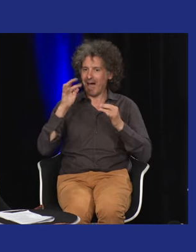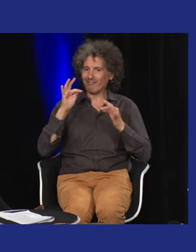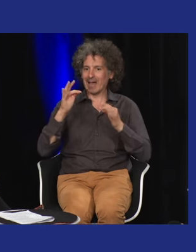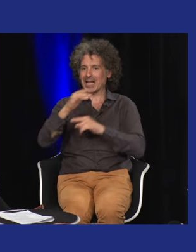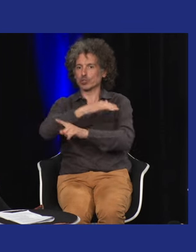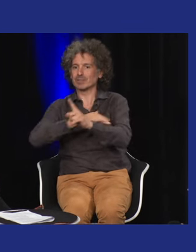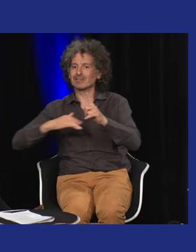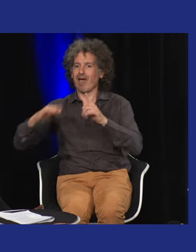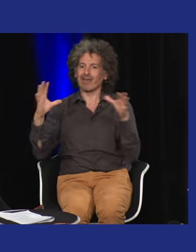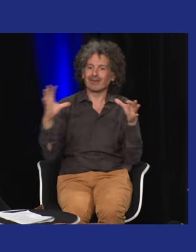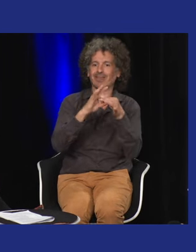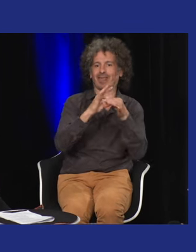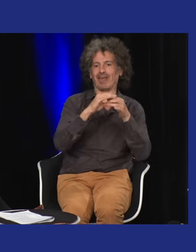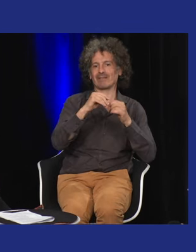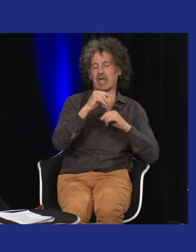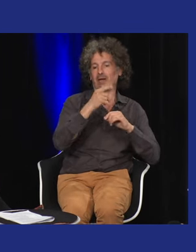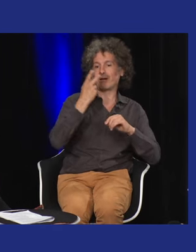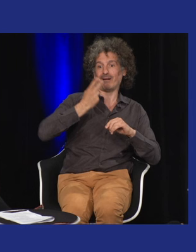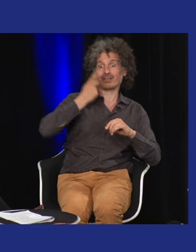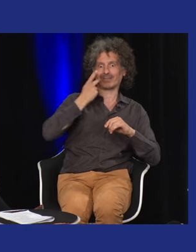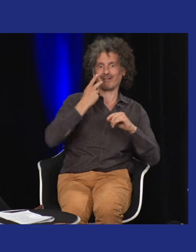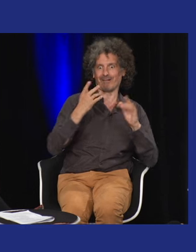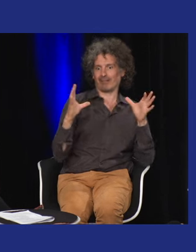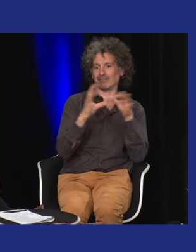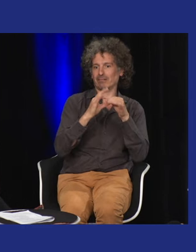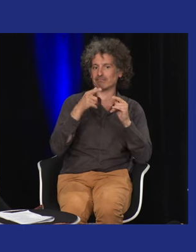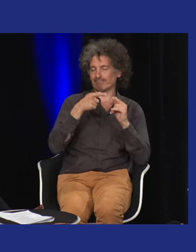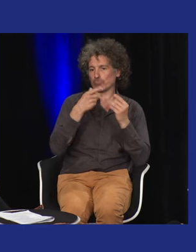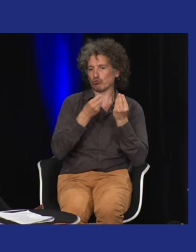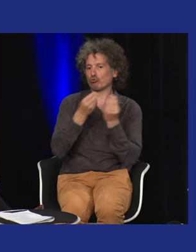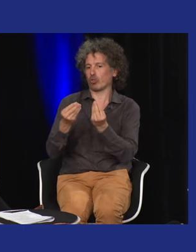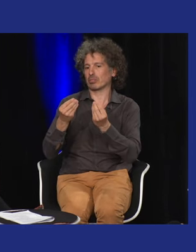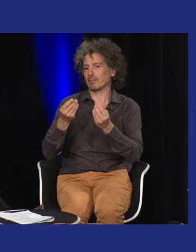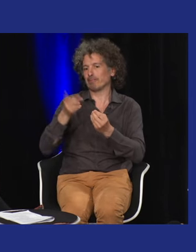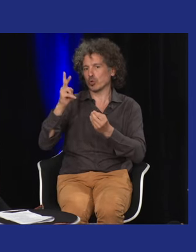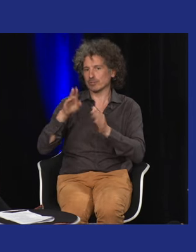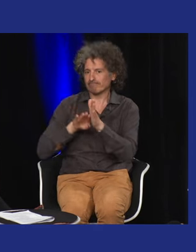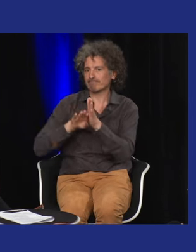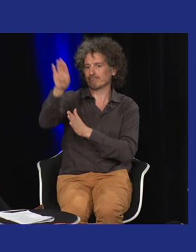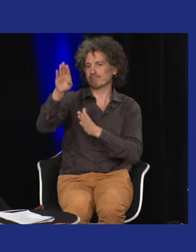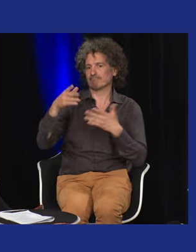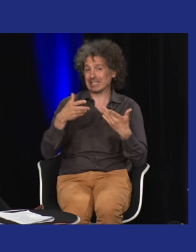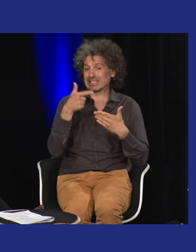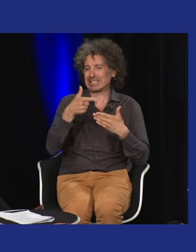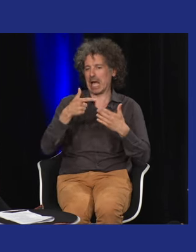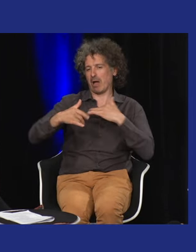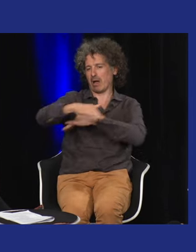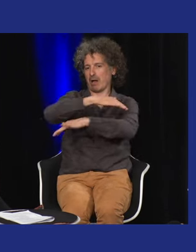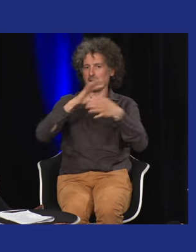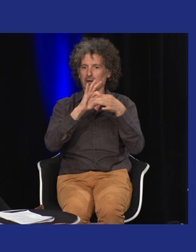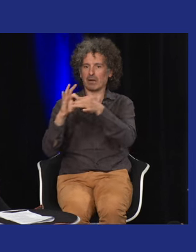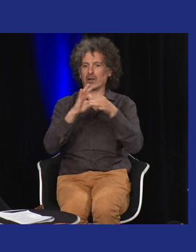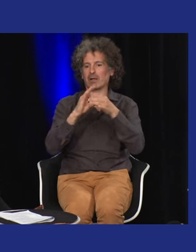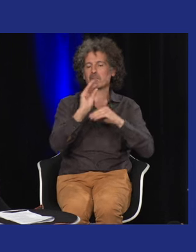réputé. Donc, c'est assez intéressant de voir que ces artistes sourds avaient un lien avec la société générale des